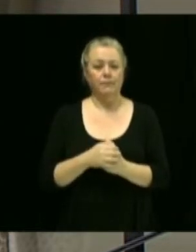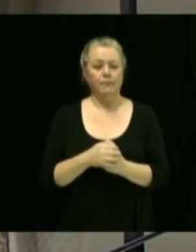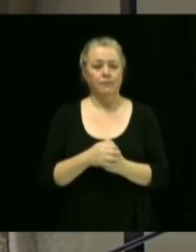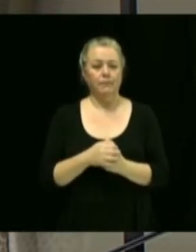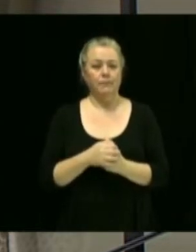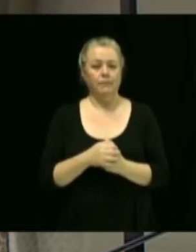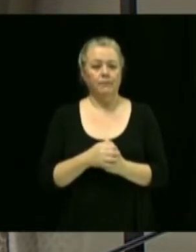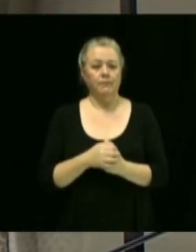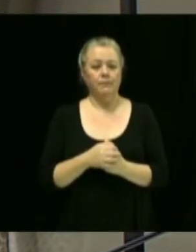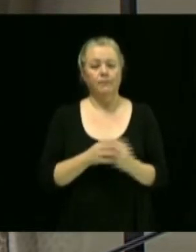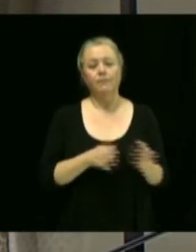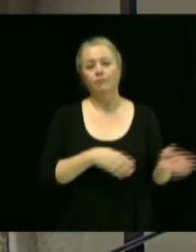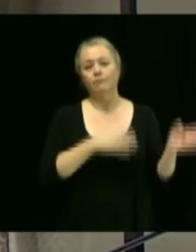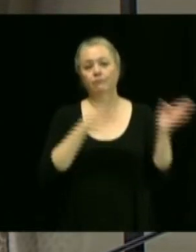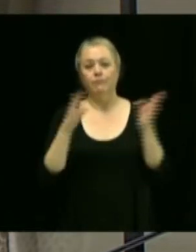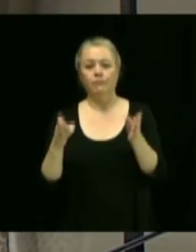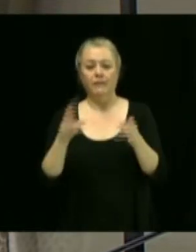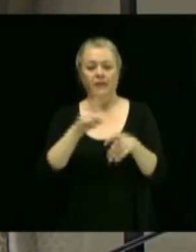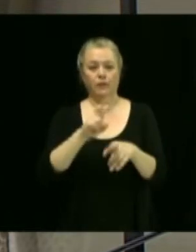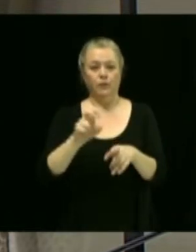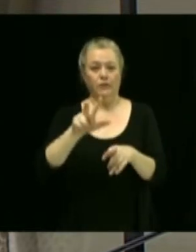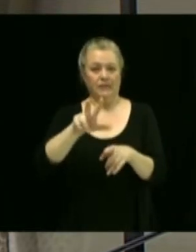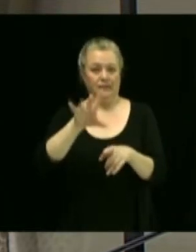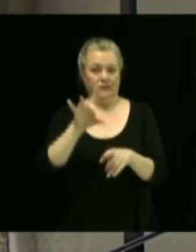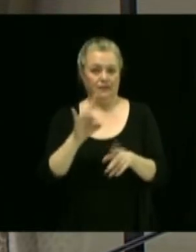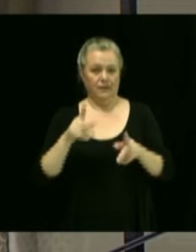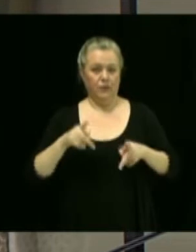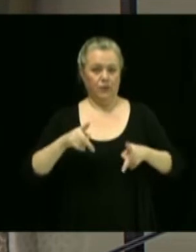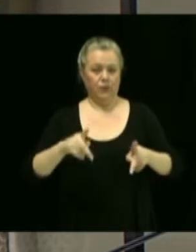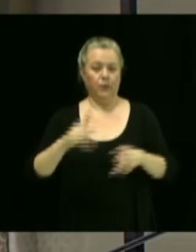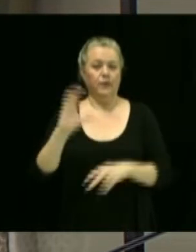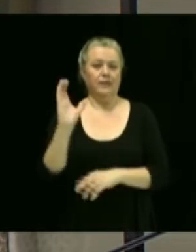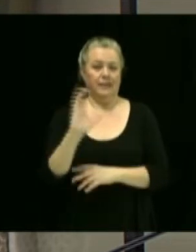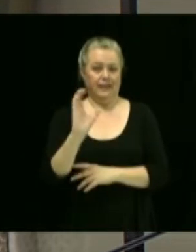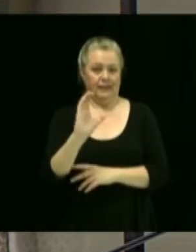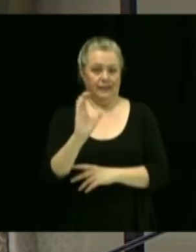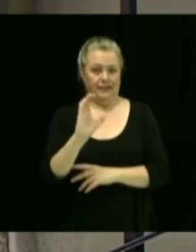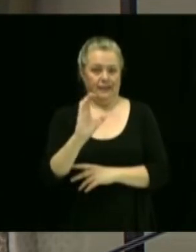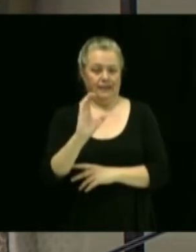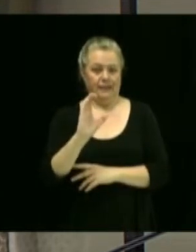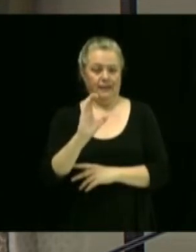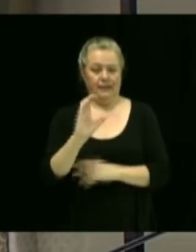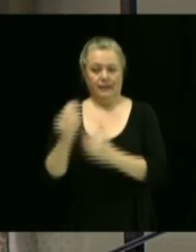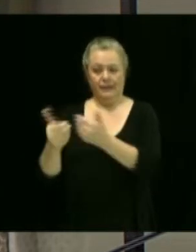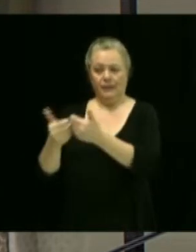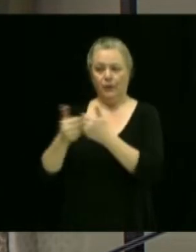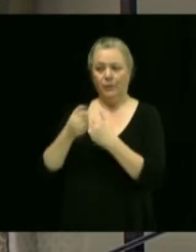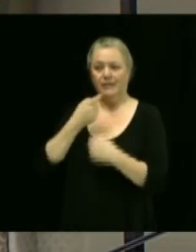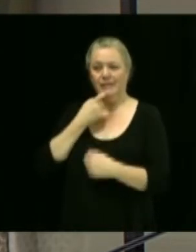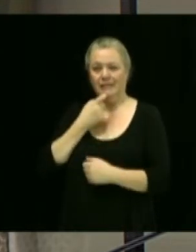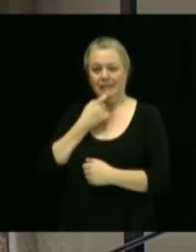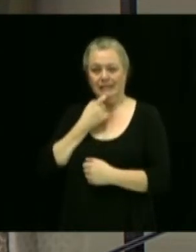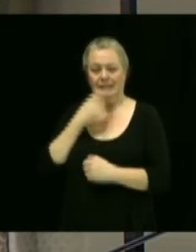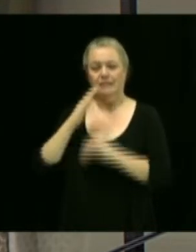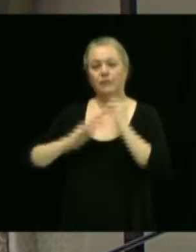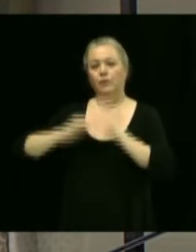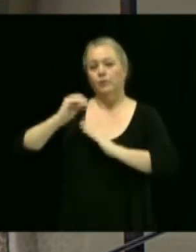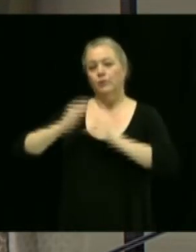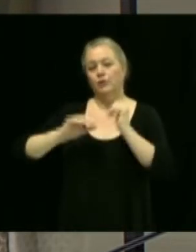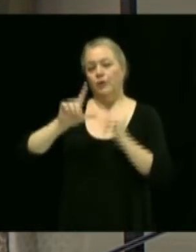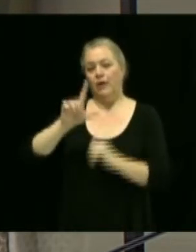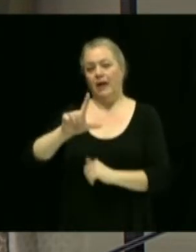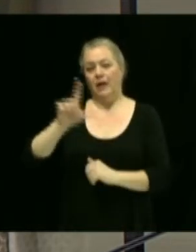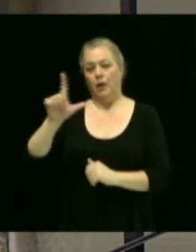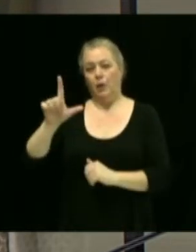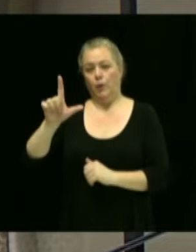Alors, également, une dérogation mineure pour le 238 rue Catherine, Alors, formulée dans ce cas-ci par les constructions L-Lecourt